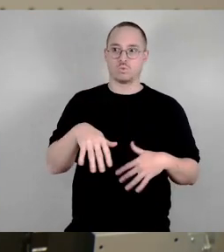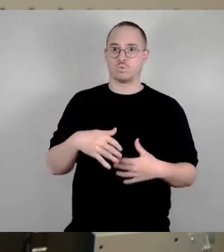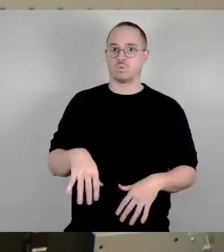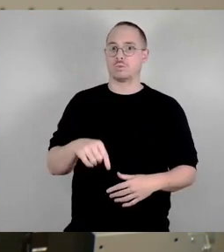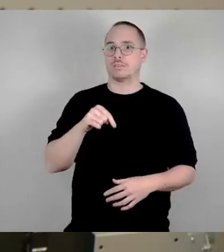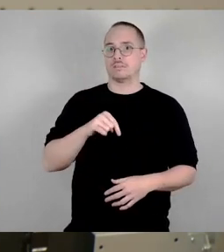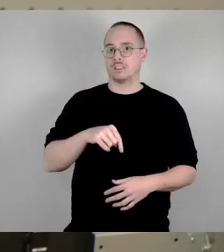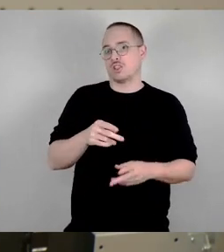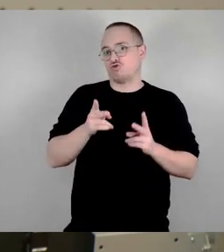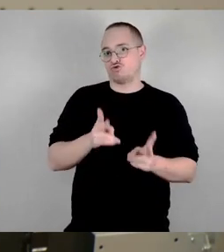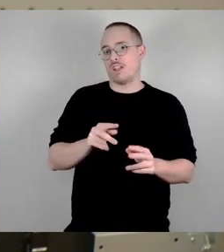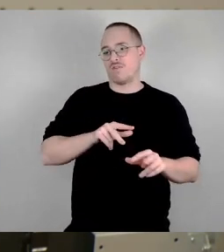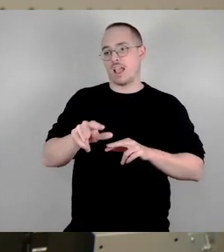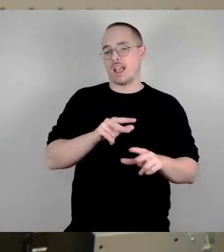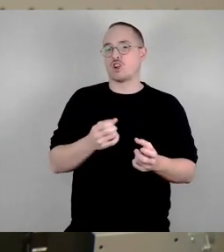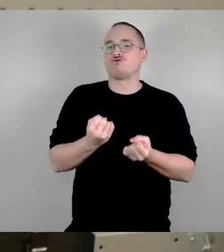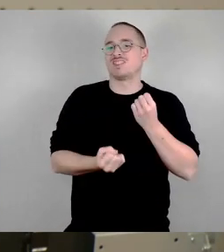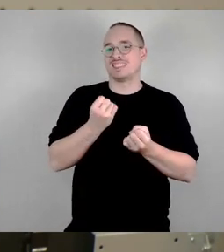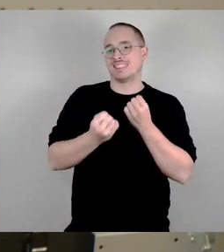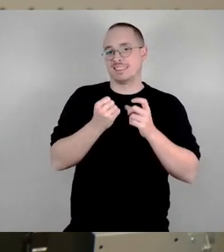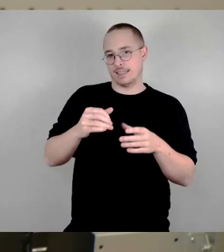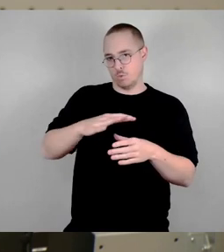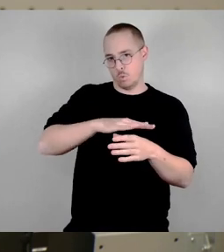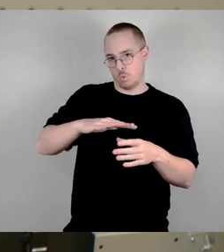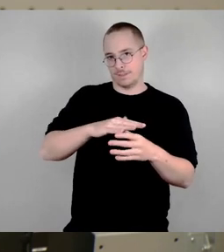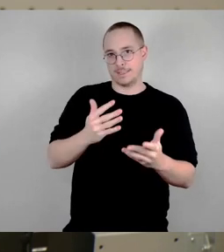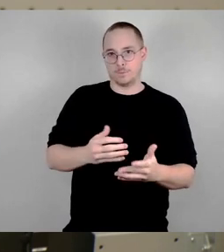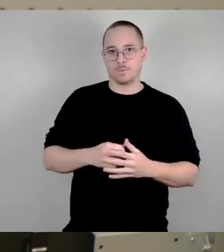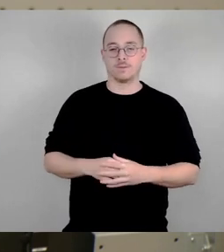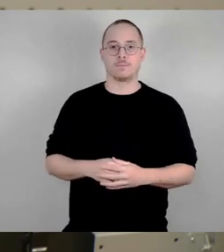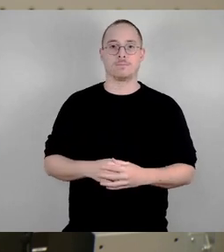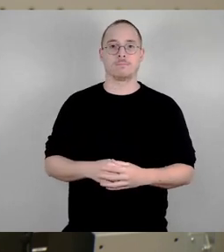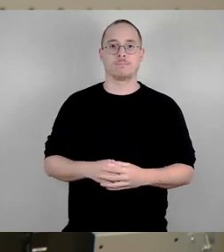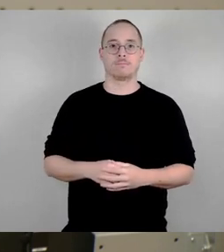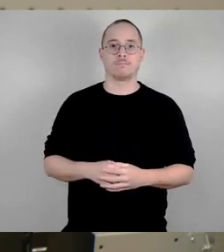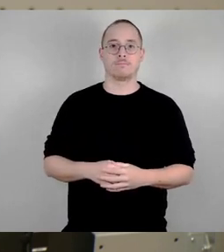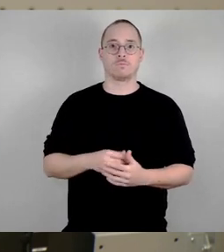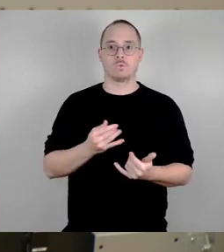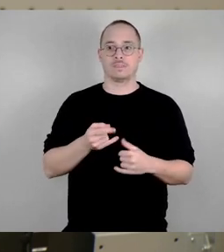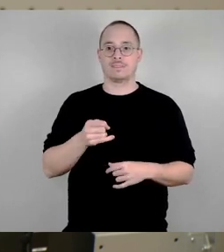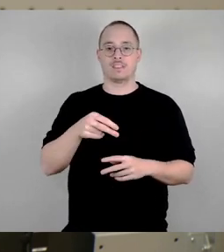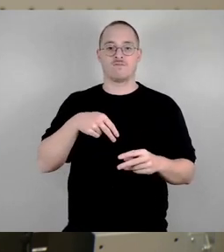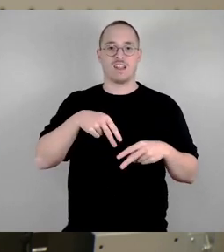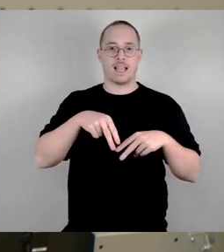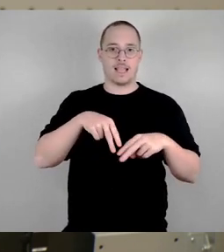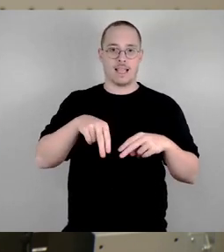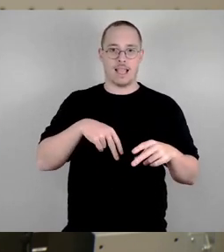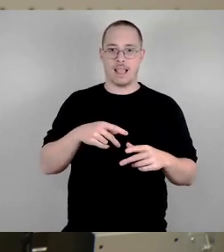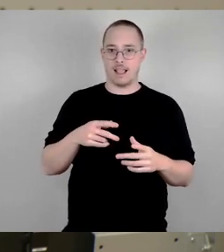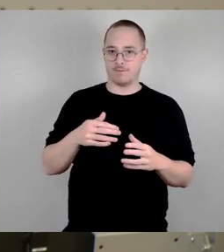und die Diskussion, das wurde auch bereits schon gesagt, die es dort um verkehrliche Veränderungen gibt, sind wahrscheinlich schon genauso alt wie ich selbst.